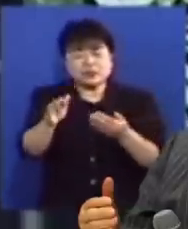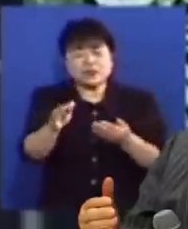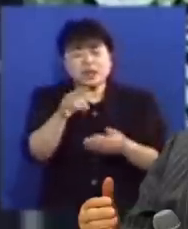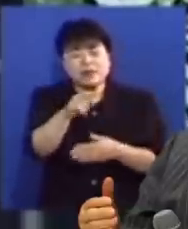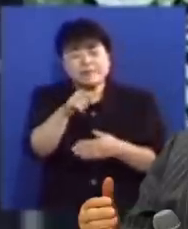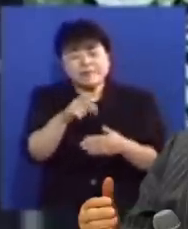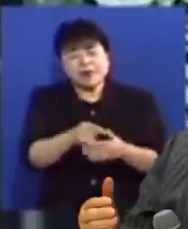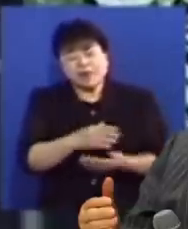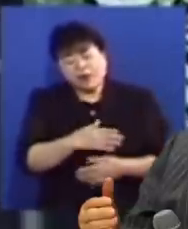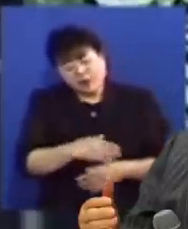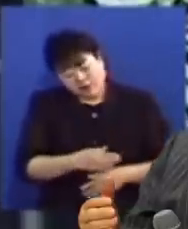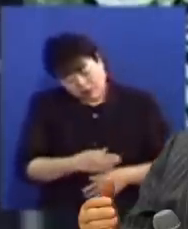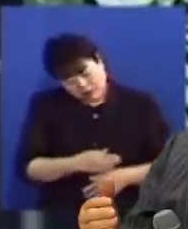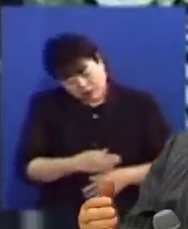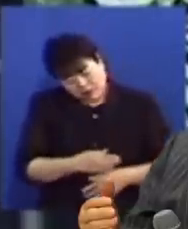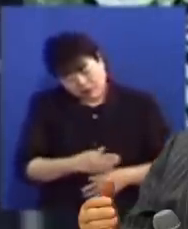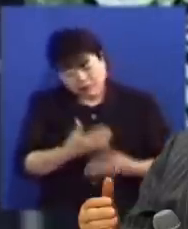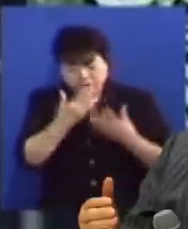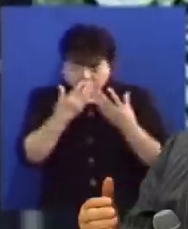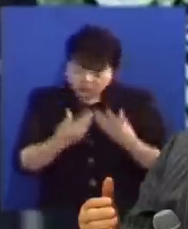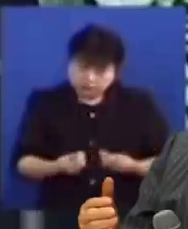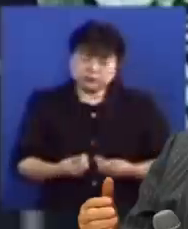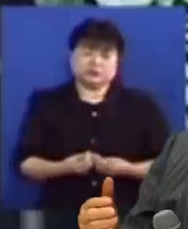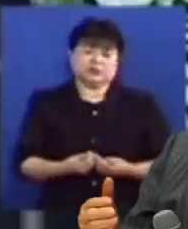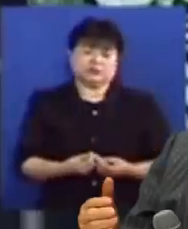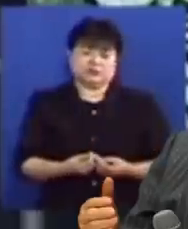마음이 곤비해지고 피곤해지니까 낙심에서